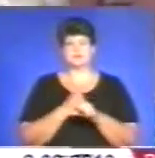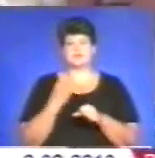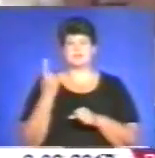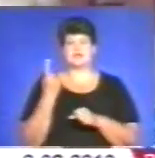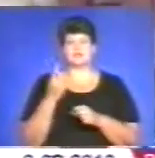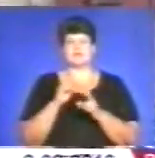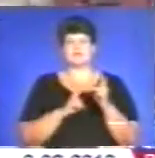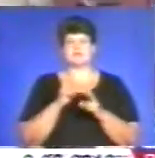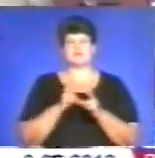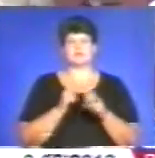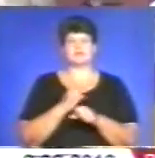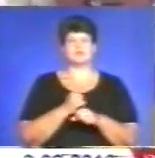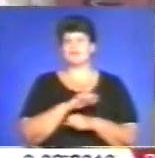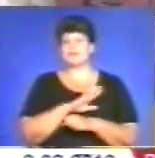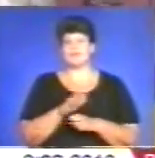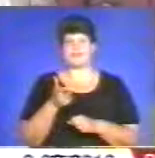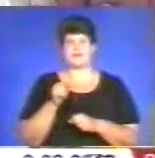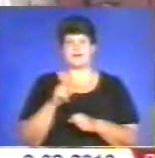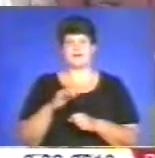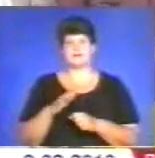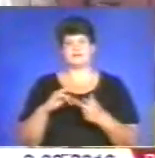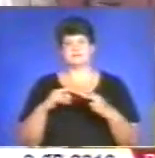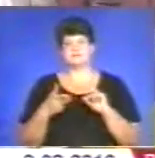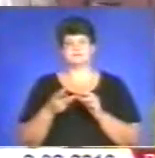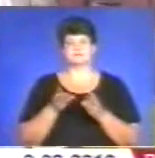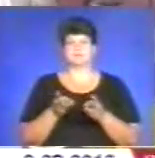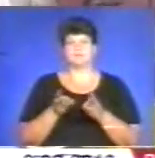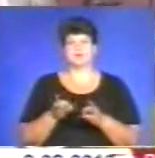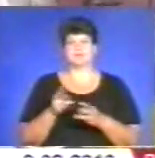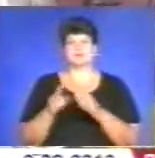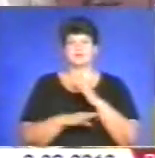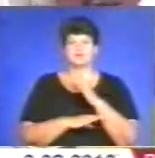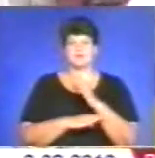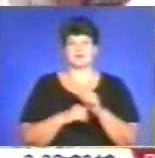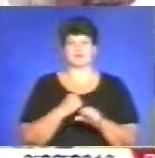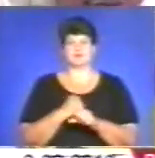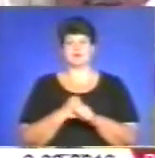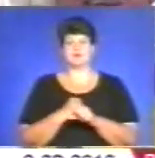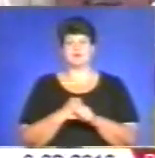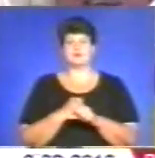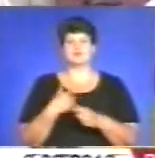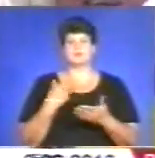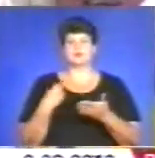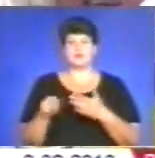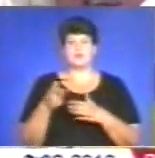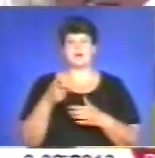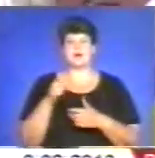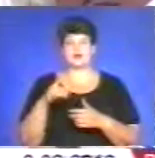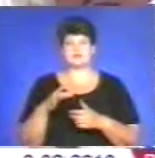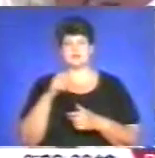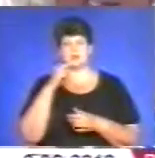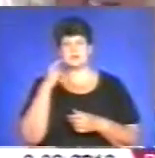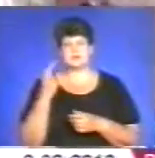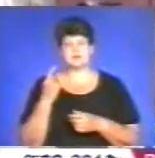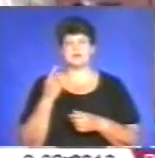Україні, який працює не на газі, а працює на альтернативному паливі і на дровах. Що це нам дає? Якщо ми купляємо газ з Росії,